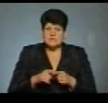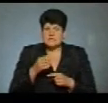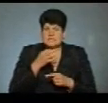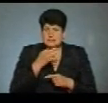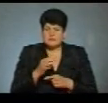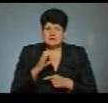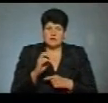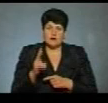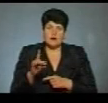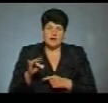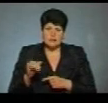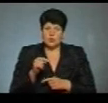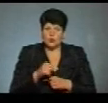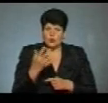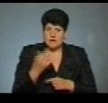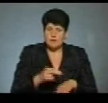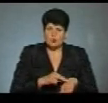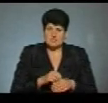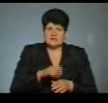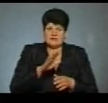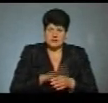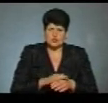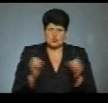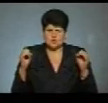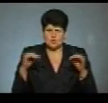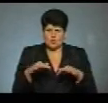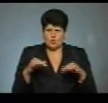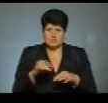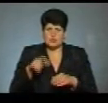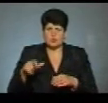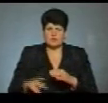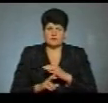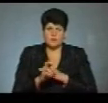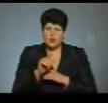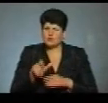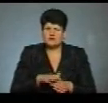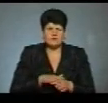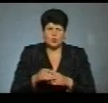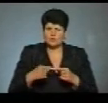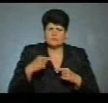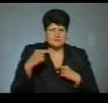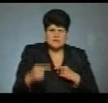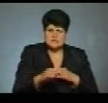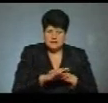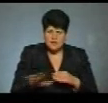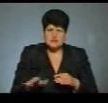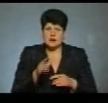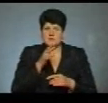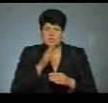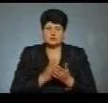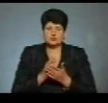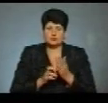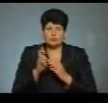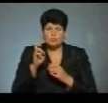Крета. За його словами, того дня поліцейські зафіксували скупчення людей у храмі. Люди не дотримувалися дистанції. Також під час відправи